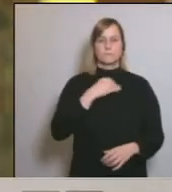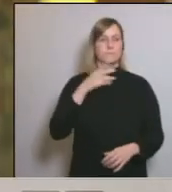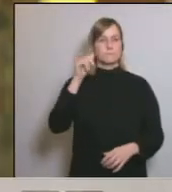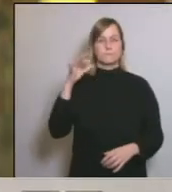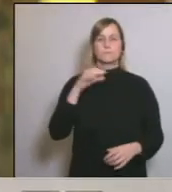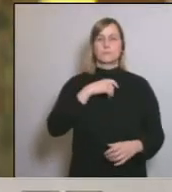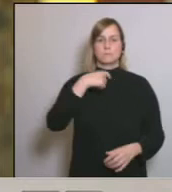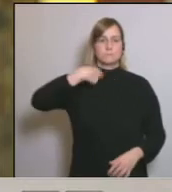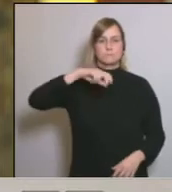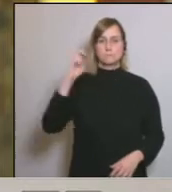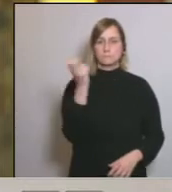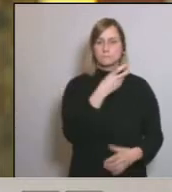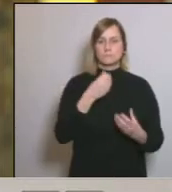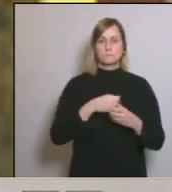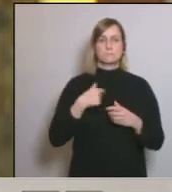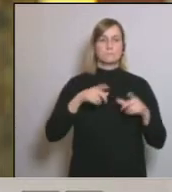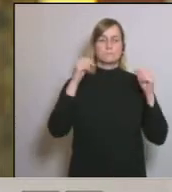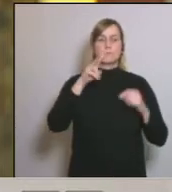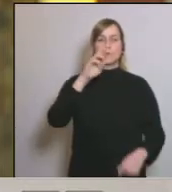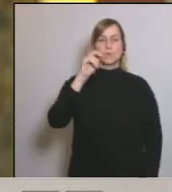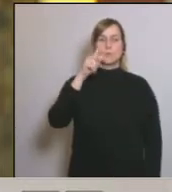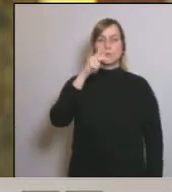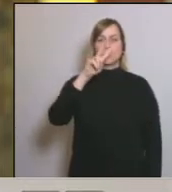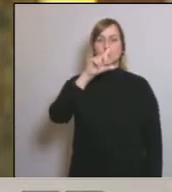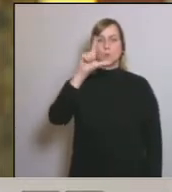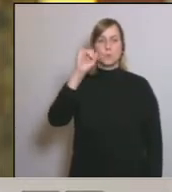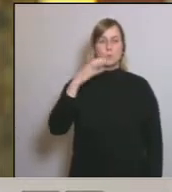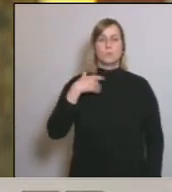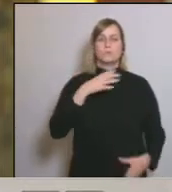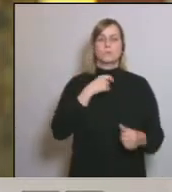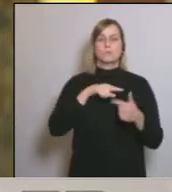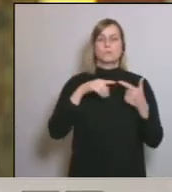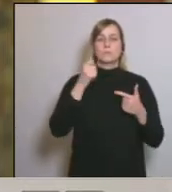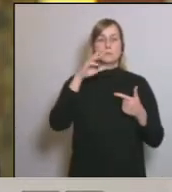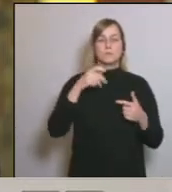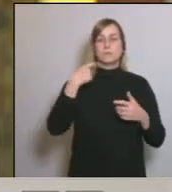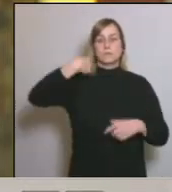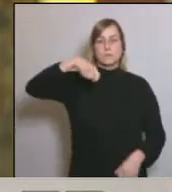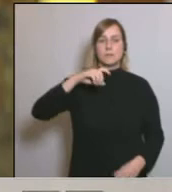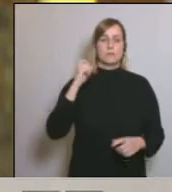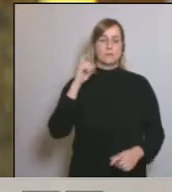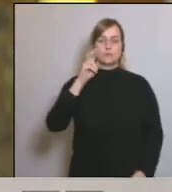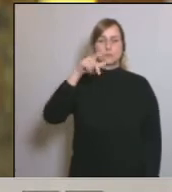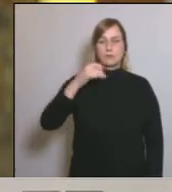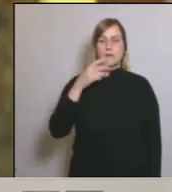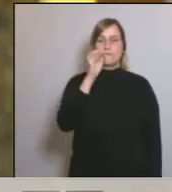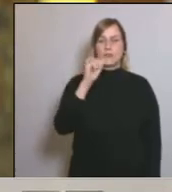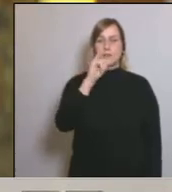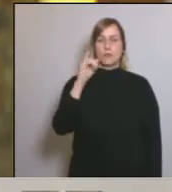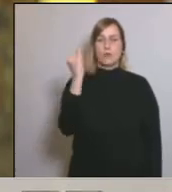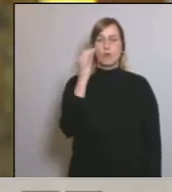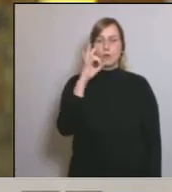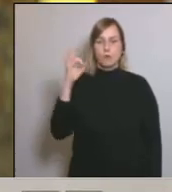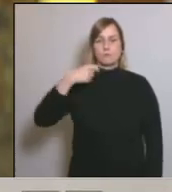Armengol, l'endacari Nico Urcullo, l'endacari Maria Chivite, el president de la Junta, Núñez Feijó, i els presidents de les